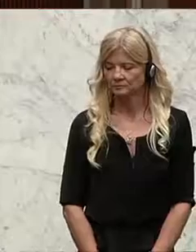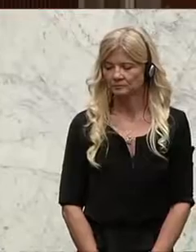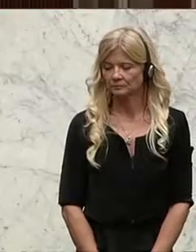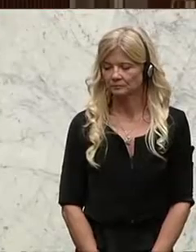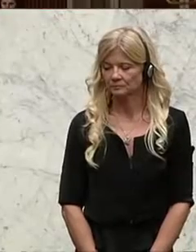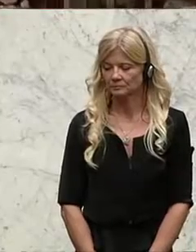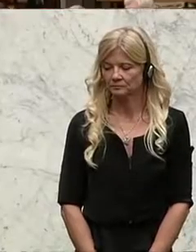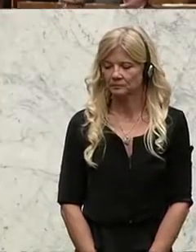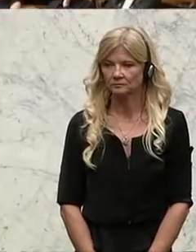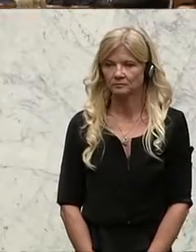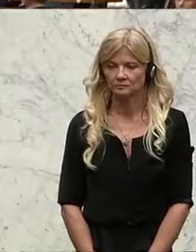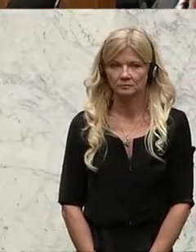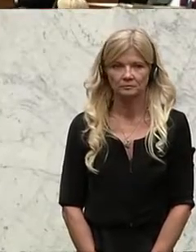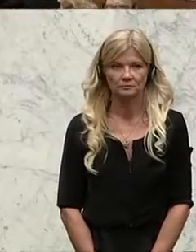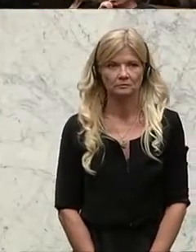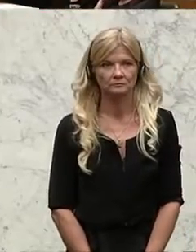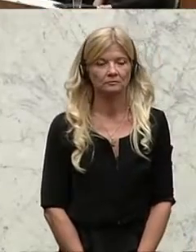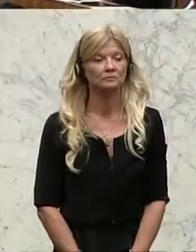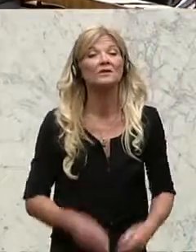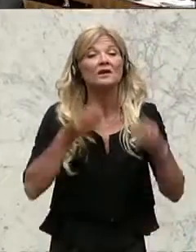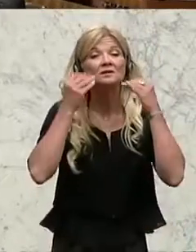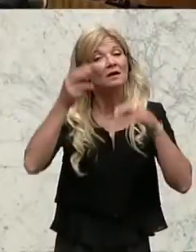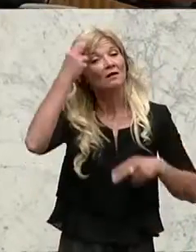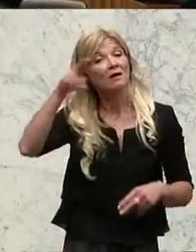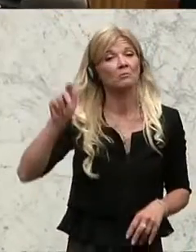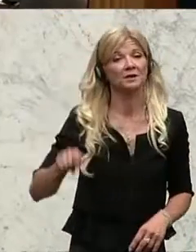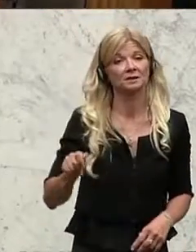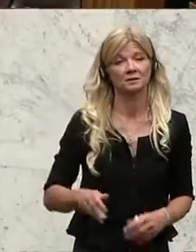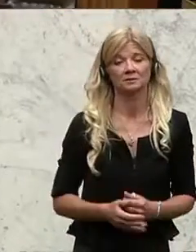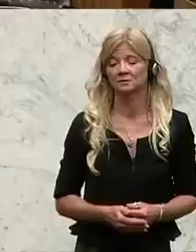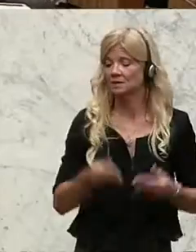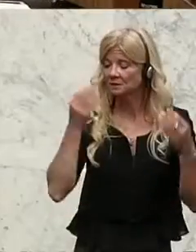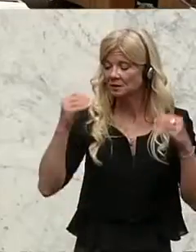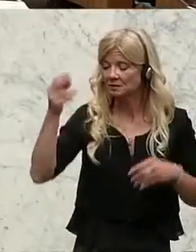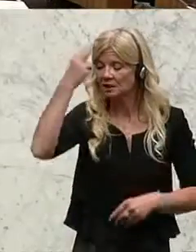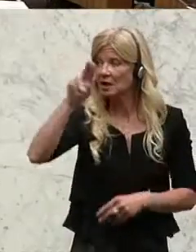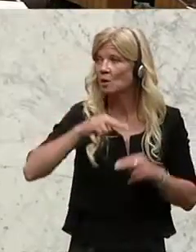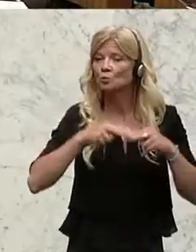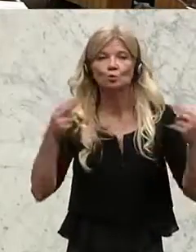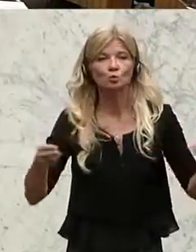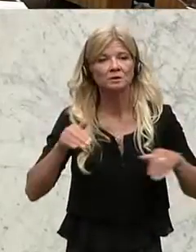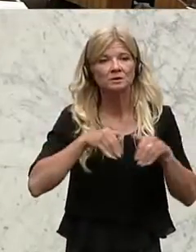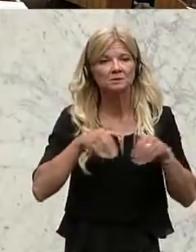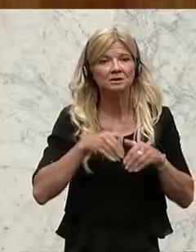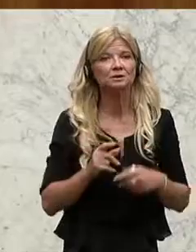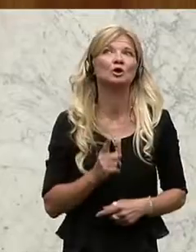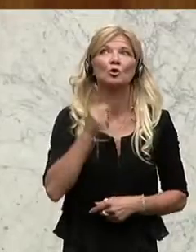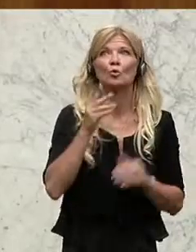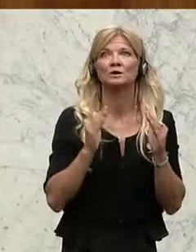Harry Buchmeier, Sprecher für Datenschutzangelegenheiten der SPÖ. Herr Präsident, sehr geehrter Herr Bundesminister, hohes Haus.